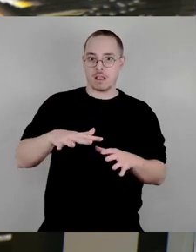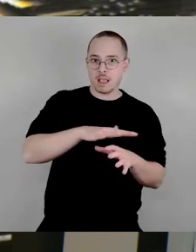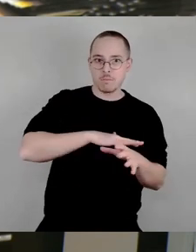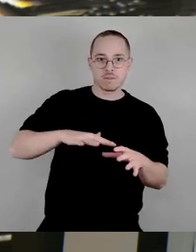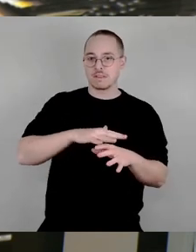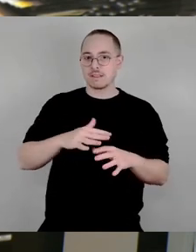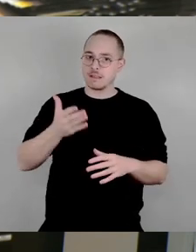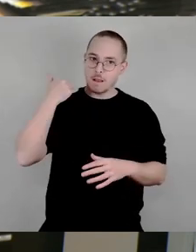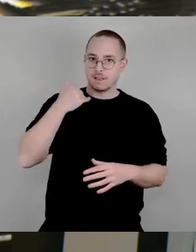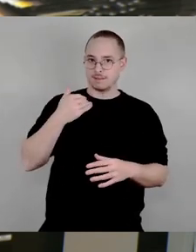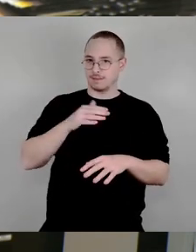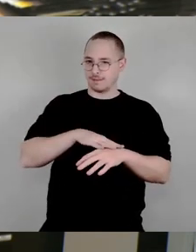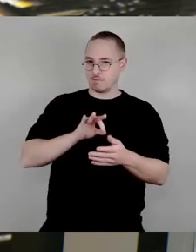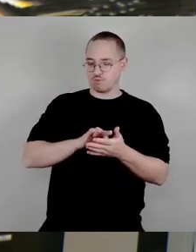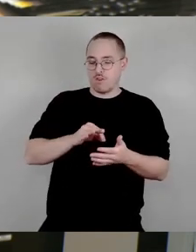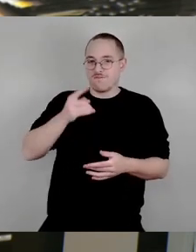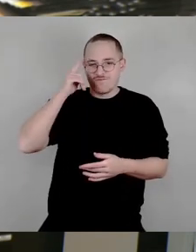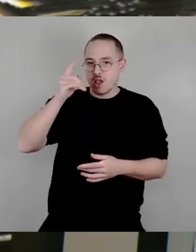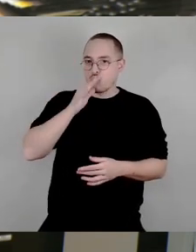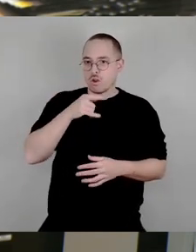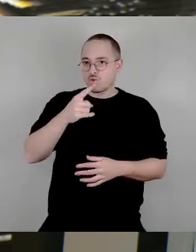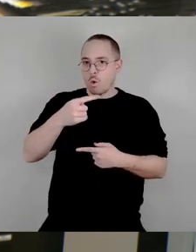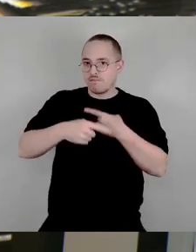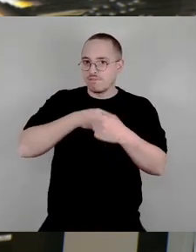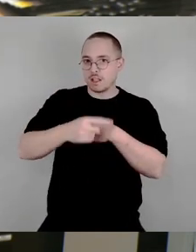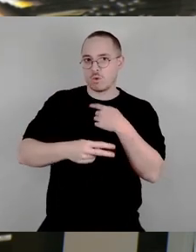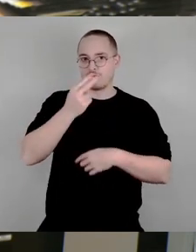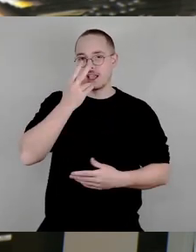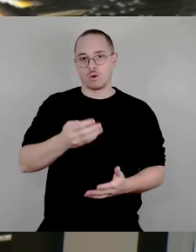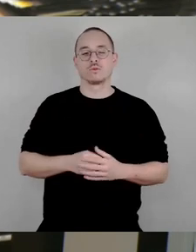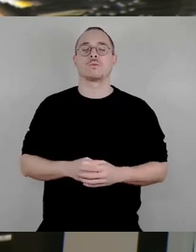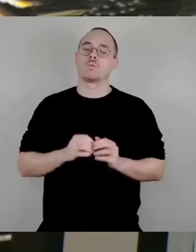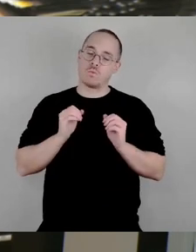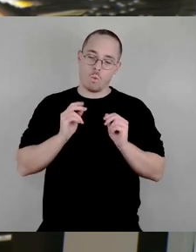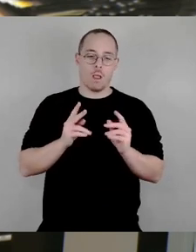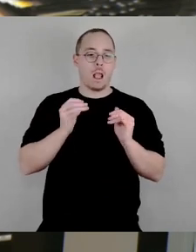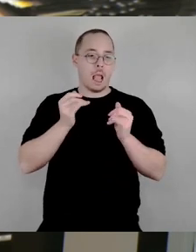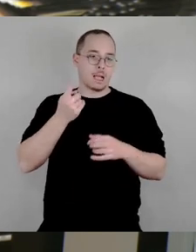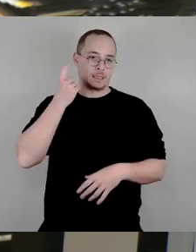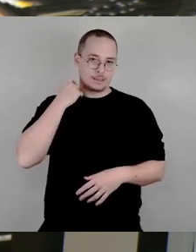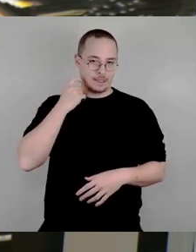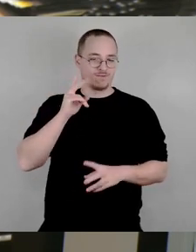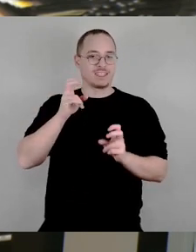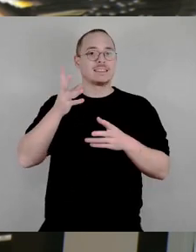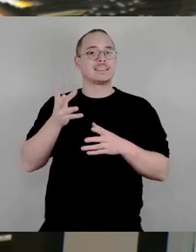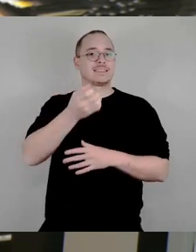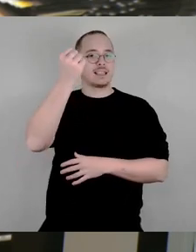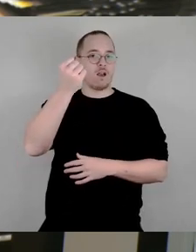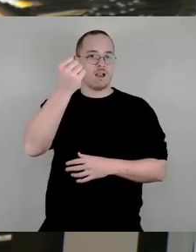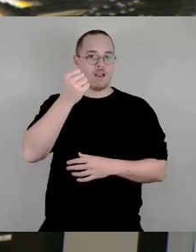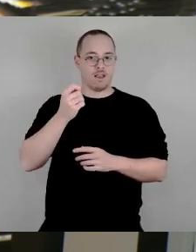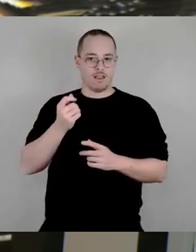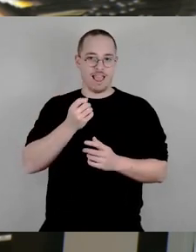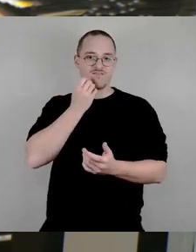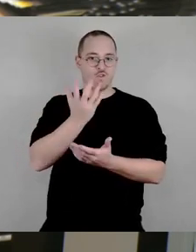könnte. Und es ist jetzt gerade schon erwähnt worden, ja, gestern wurde der Siegerentwurf gekürt, aber dieser Siegerentwurf hat aus meiner Sicht,